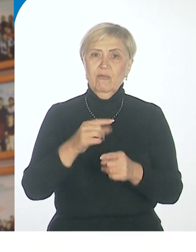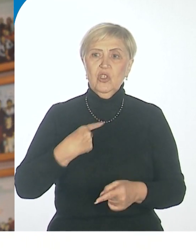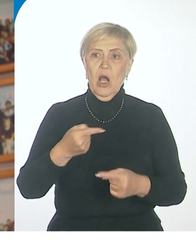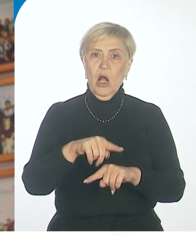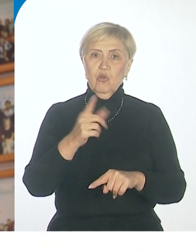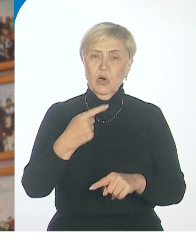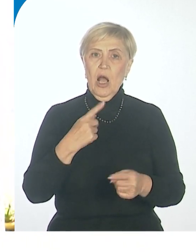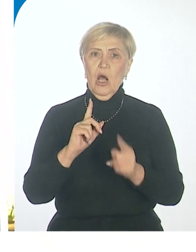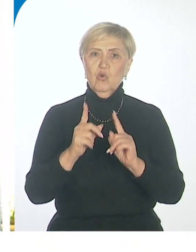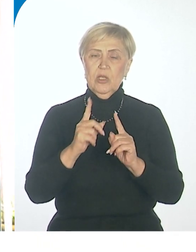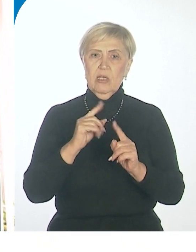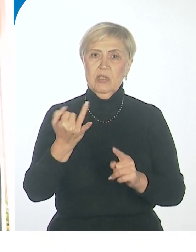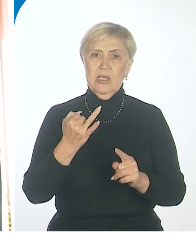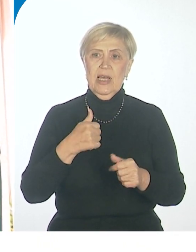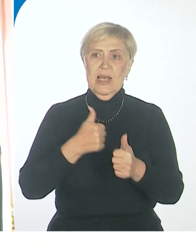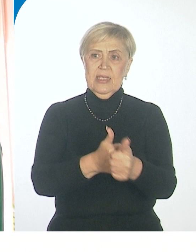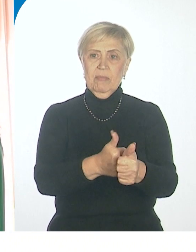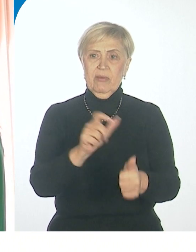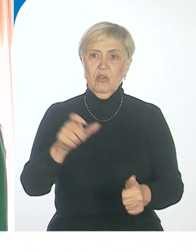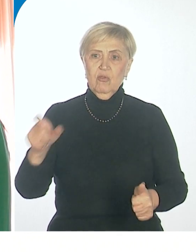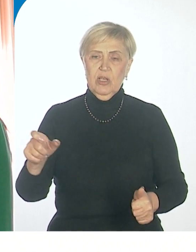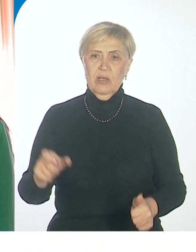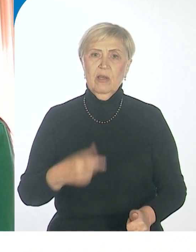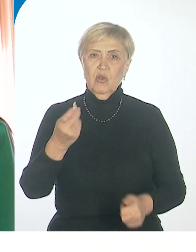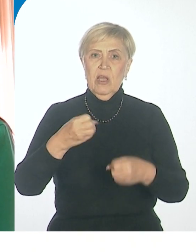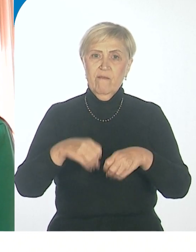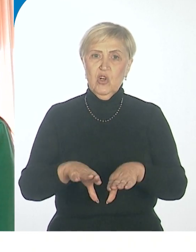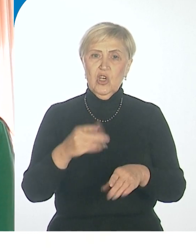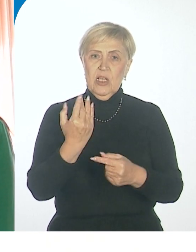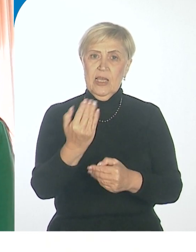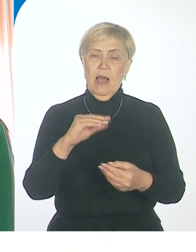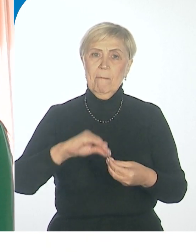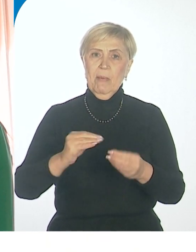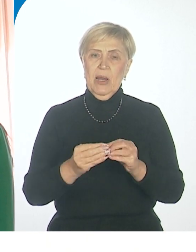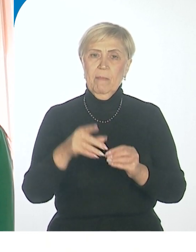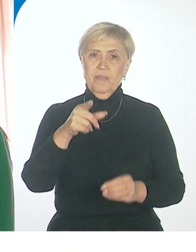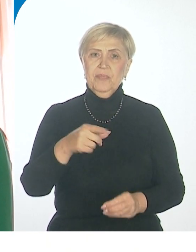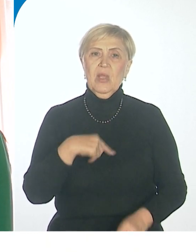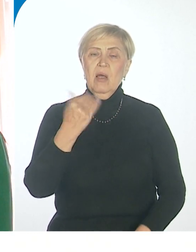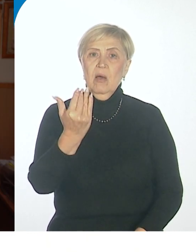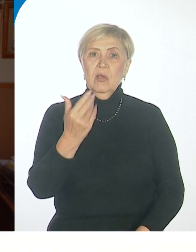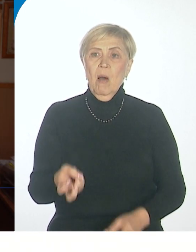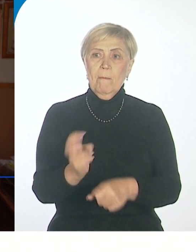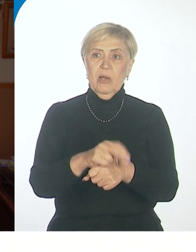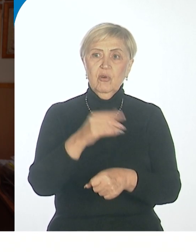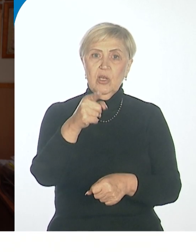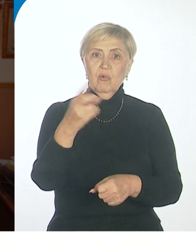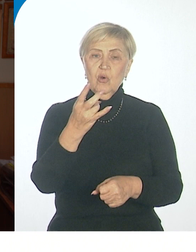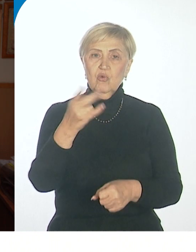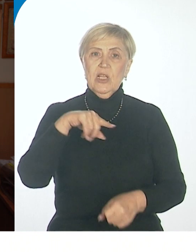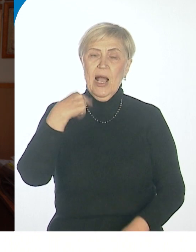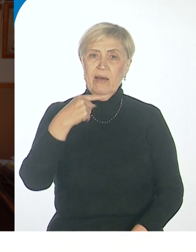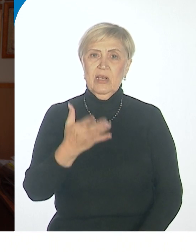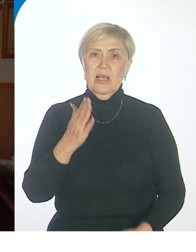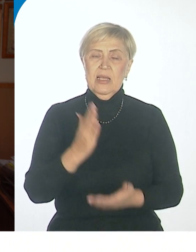и сопровождает людей с нарушением слуха в решении их проблем. Вот он приходит, и ему надо говорить. Говорит он с